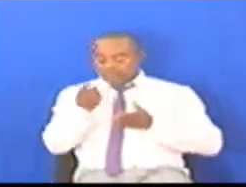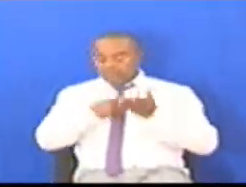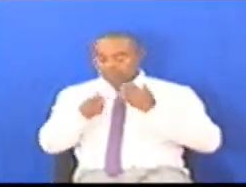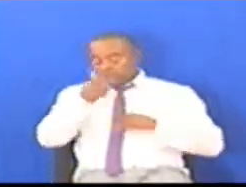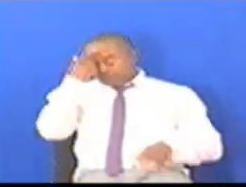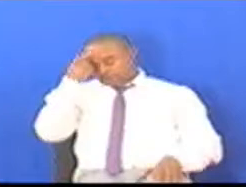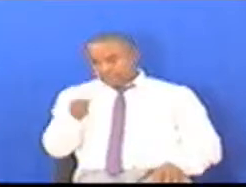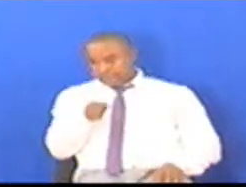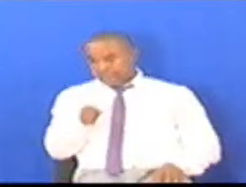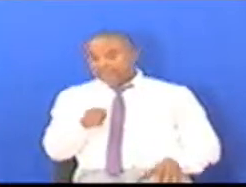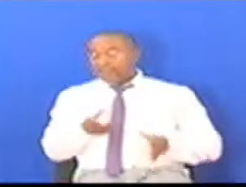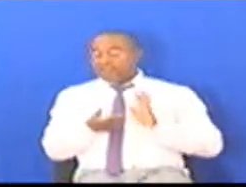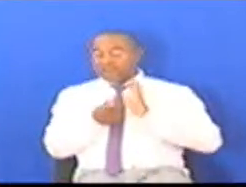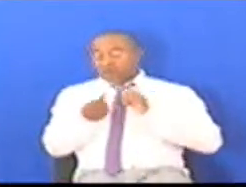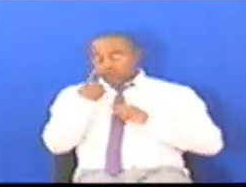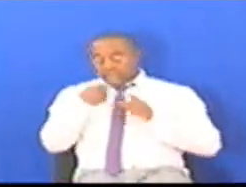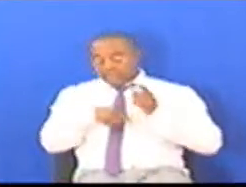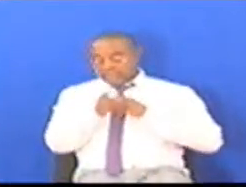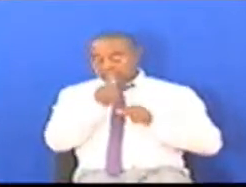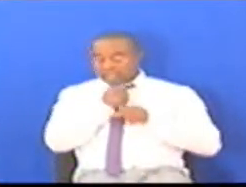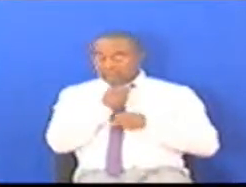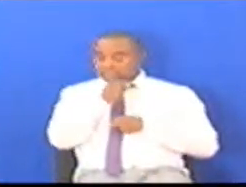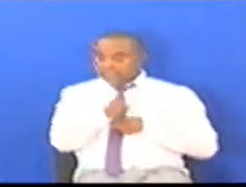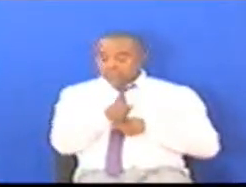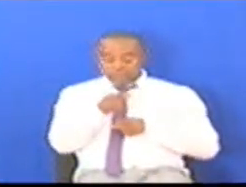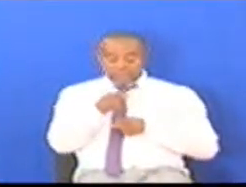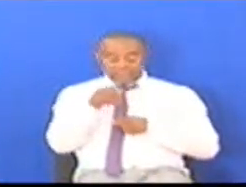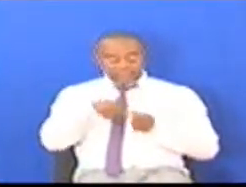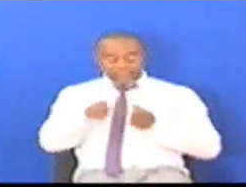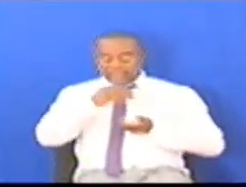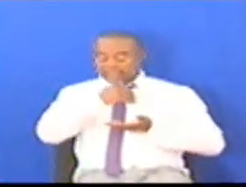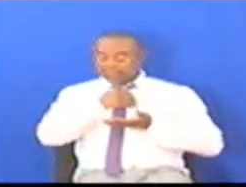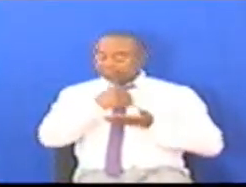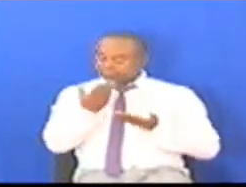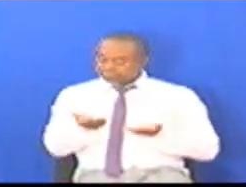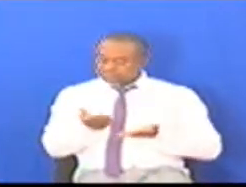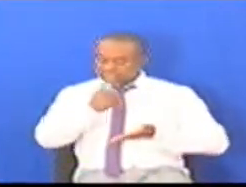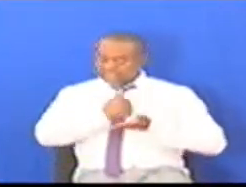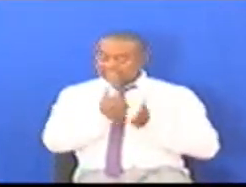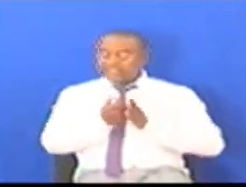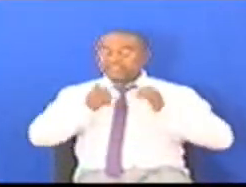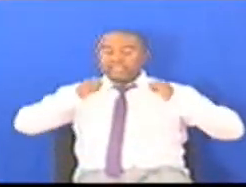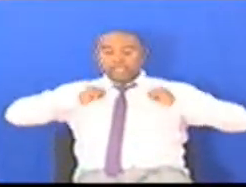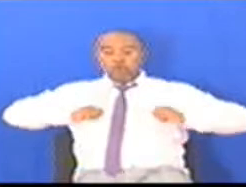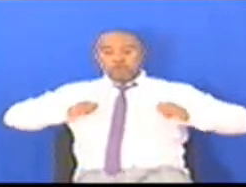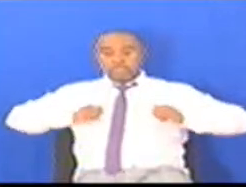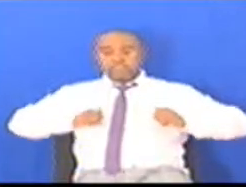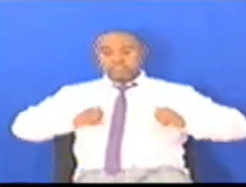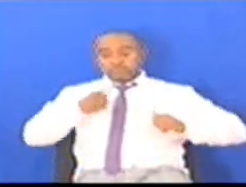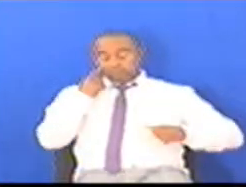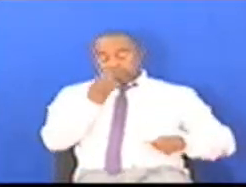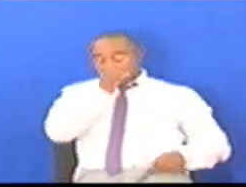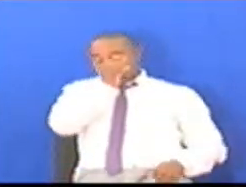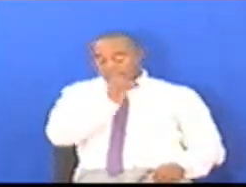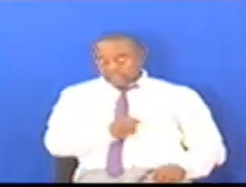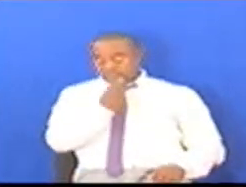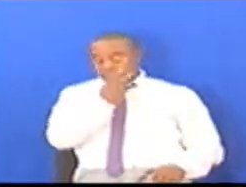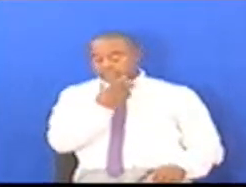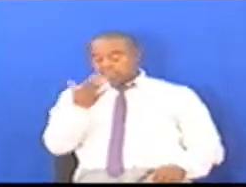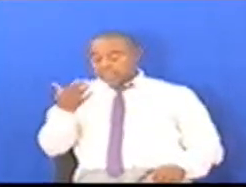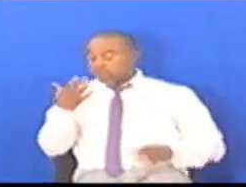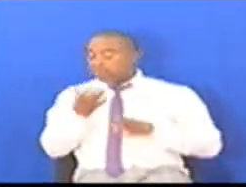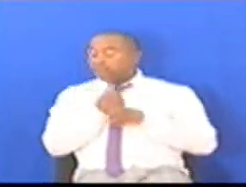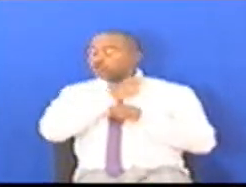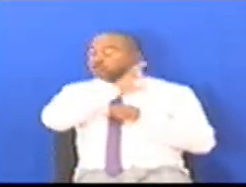ukiangalia kwenye budget hii Na ukiigia ataseta ya utali Ambapo asilimia 25 ya mapato yote ya taifa